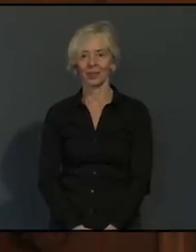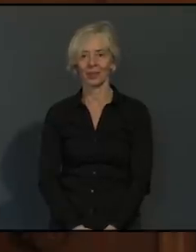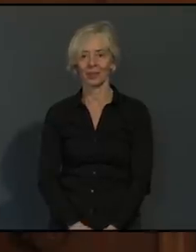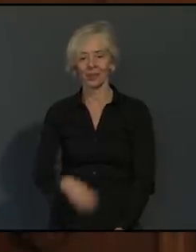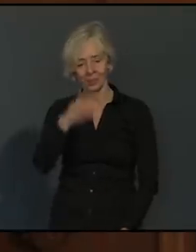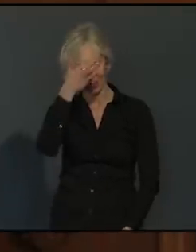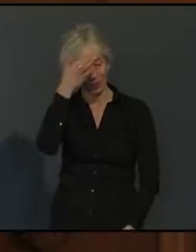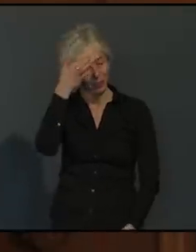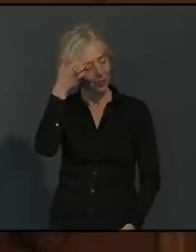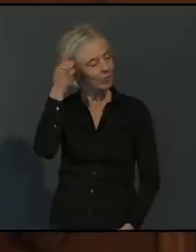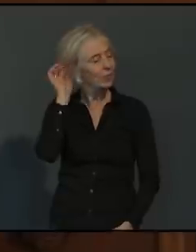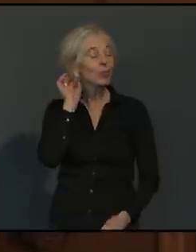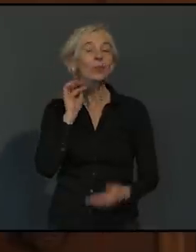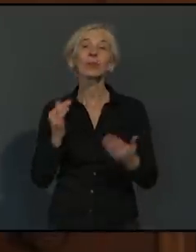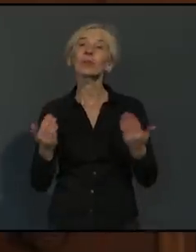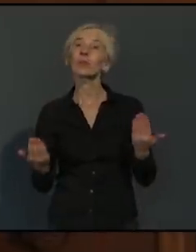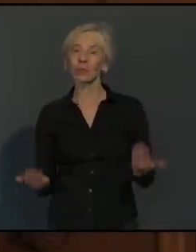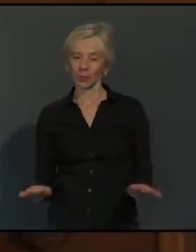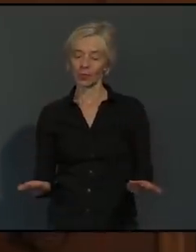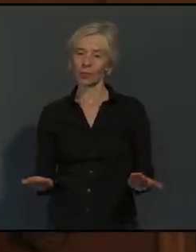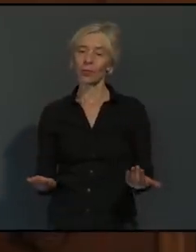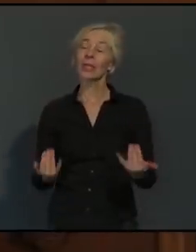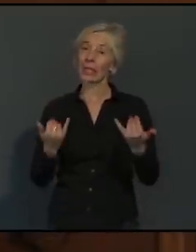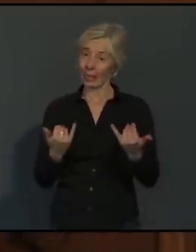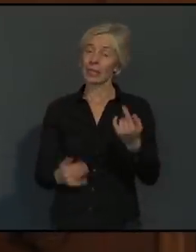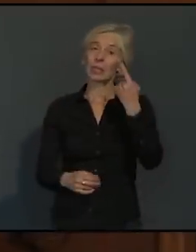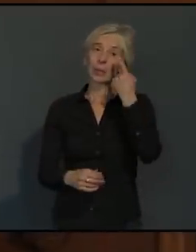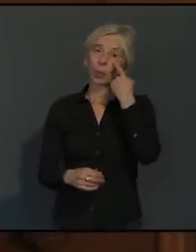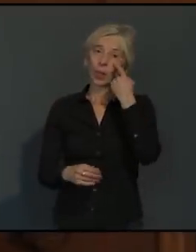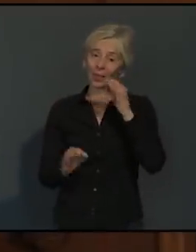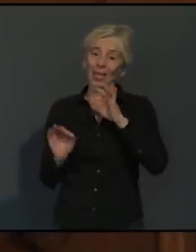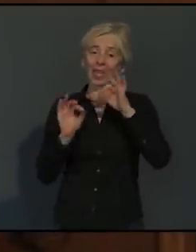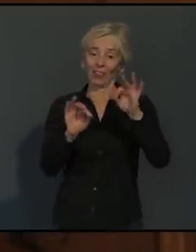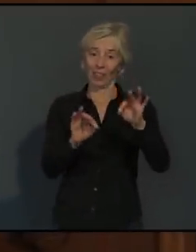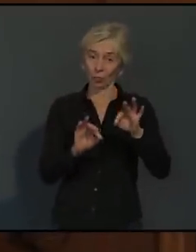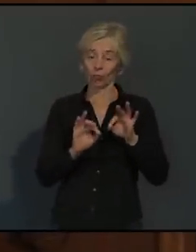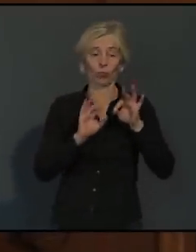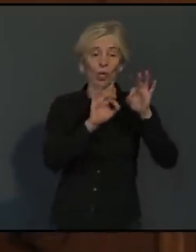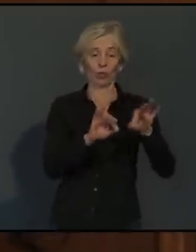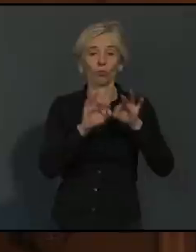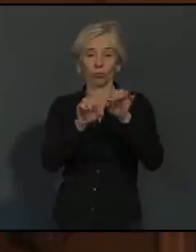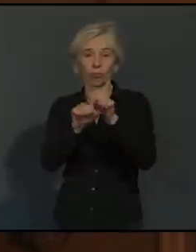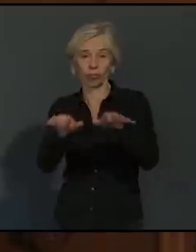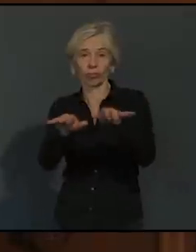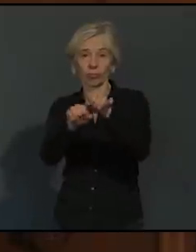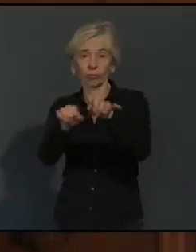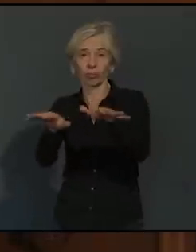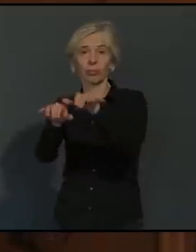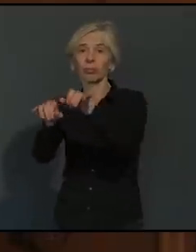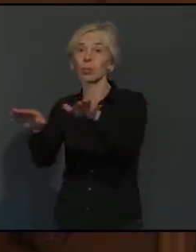Das Infektionsgeschehen hat sich etwas beruhigt, was sehr positiv ist.